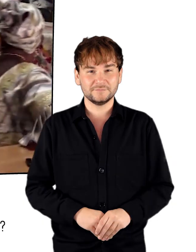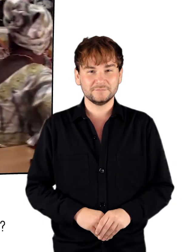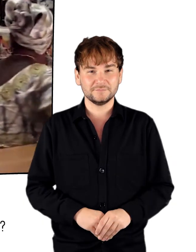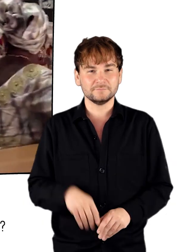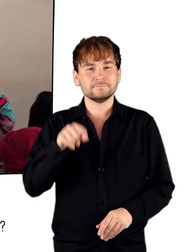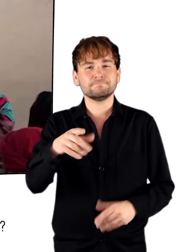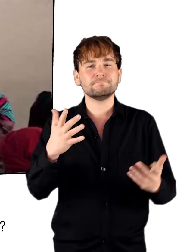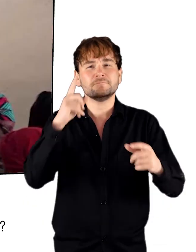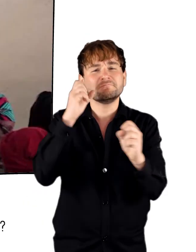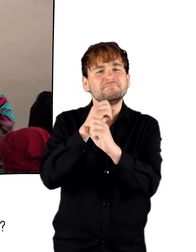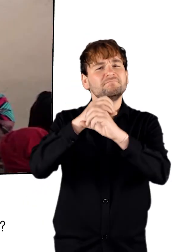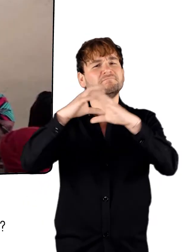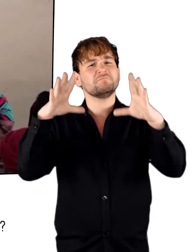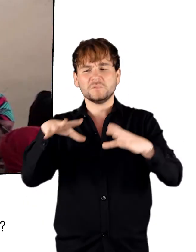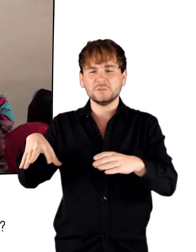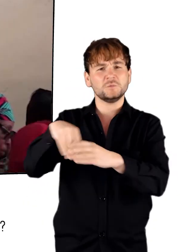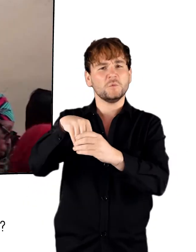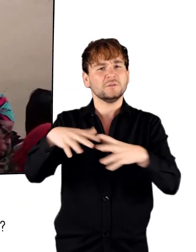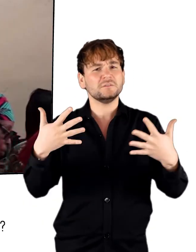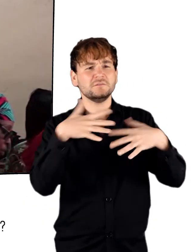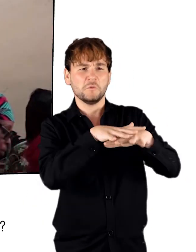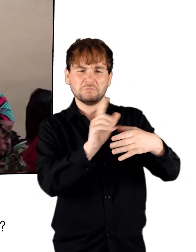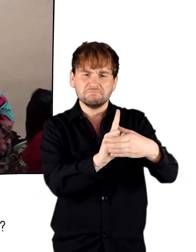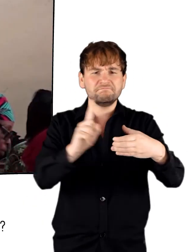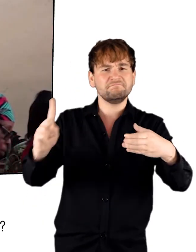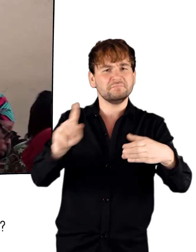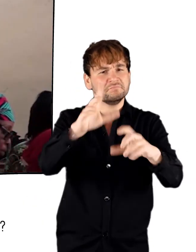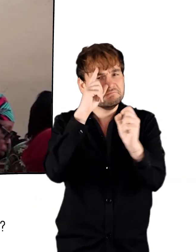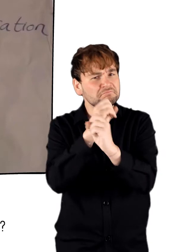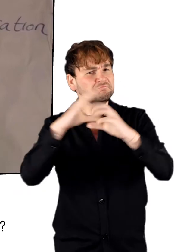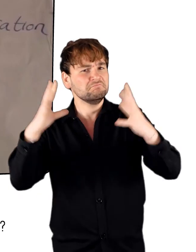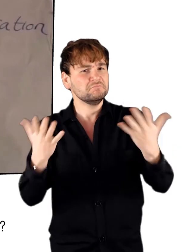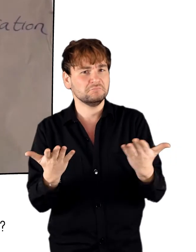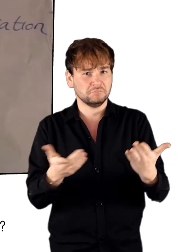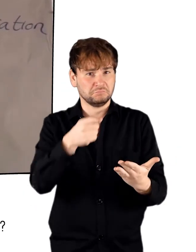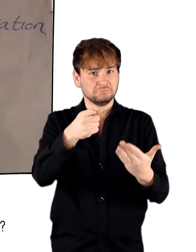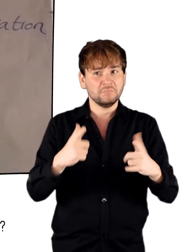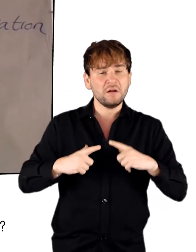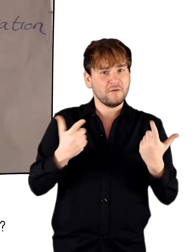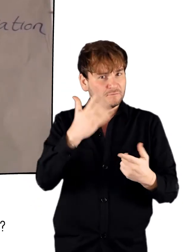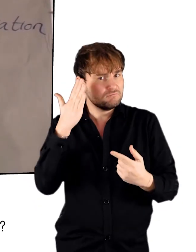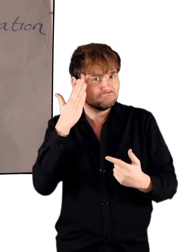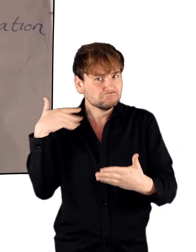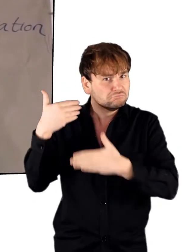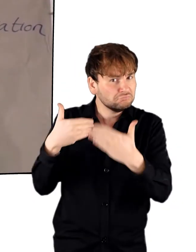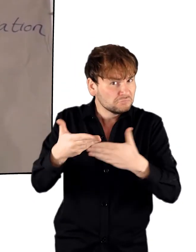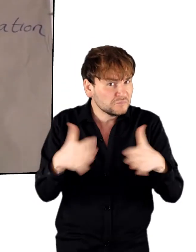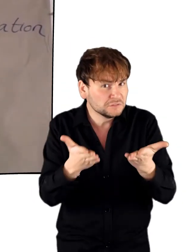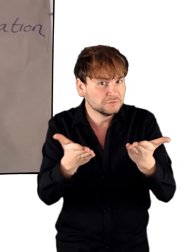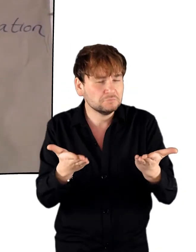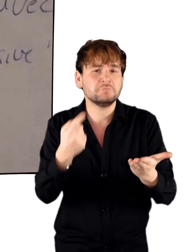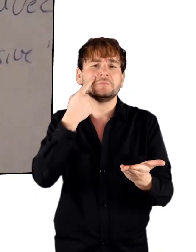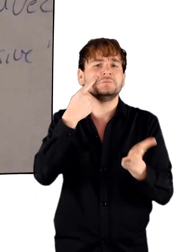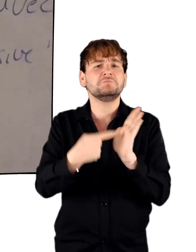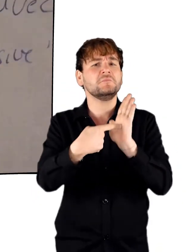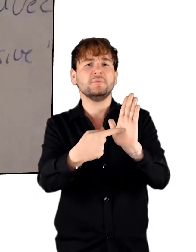Et qu'est-ce que c'est pour vous l'inclusion, l'intégration, l'intégration ? Vous avez vécu